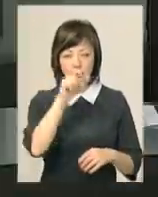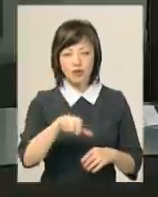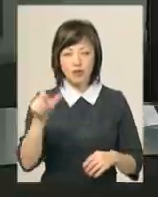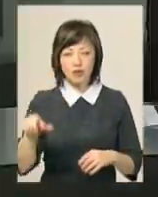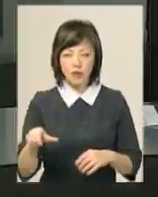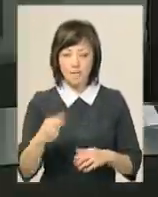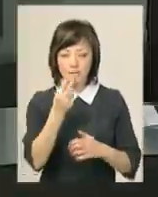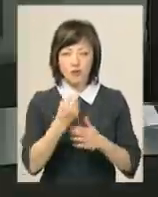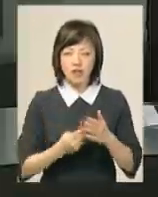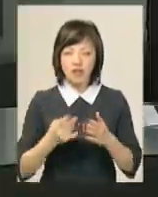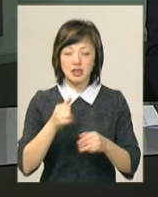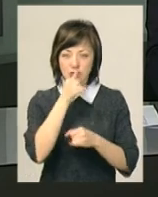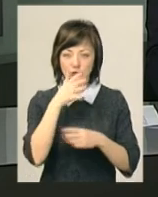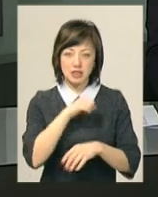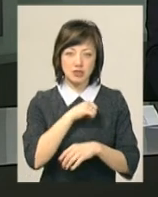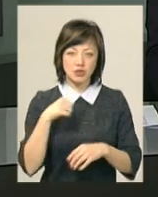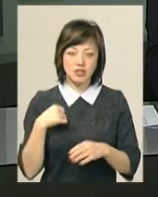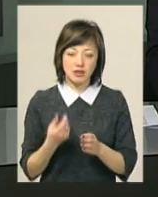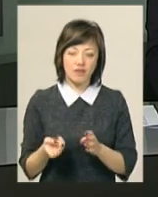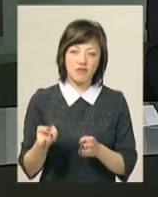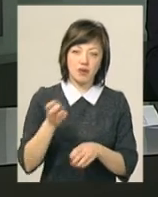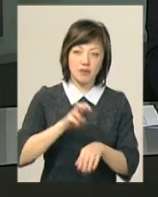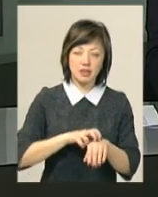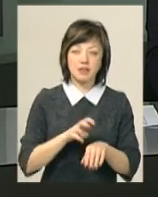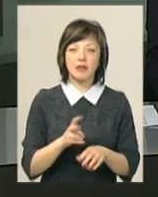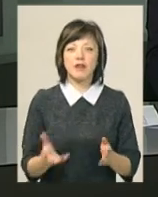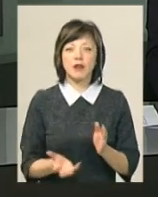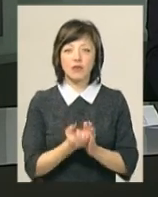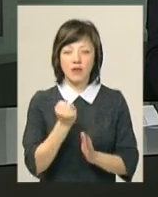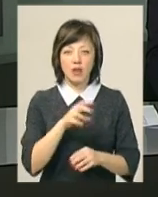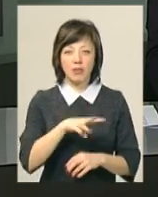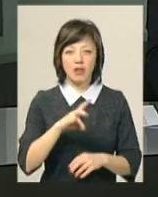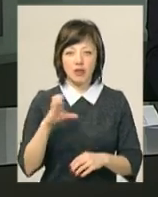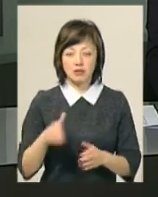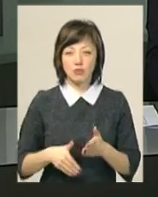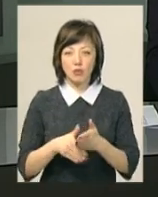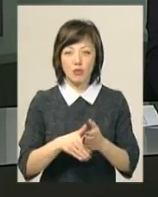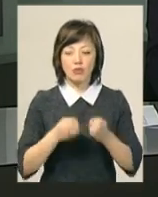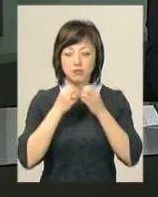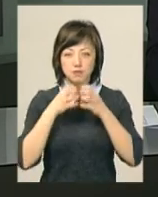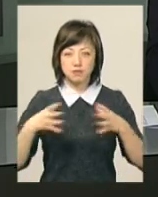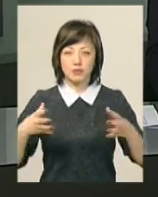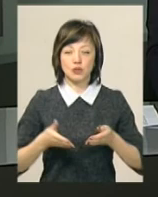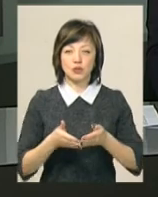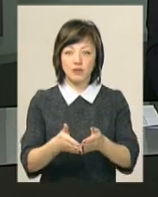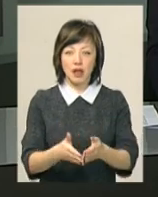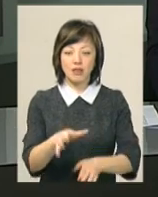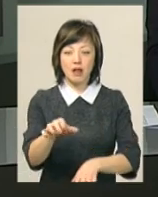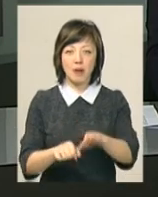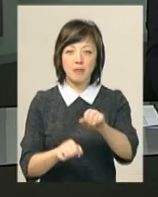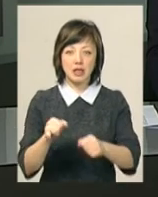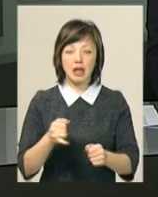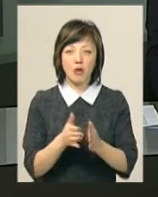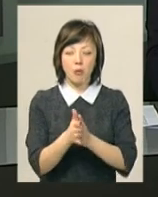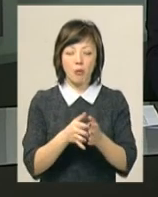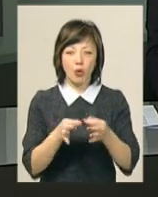Вони провалилися під лід і не змогли самостійно вибратися. Врятували рибалок надзвичайники з допомогою надувного човна, драбини та мотузки.